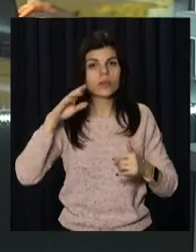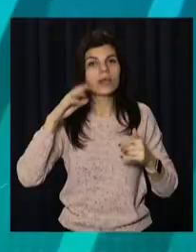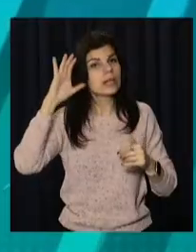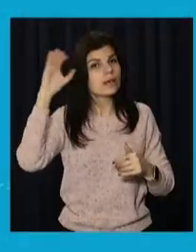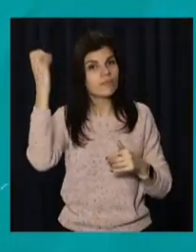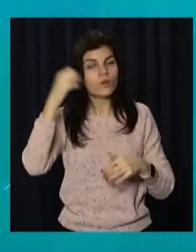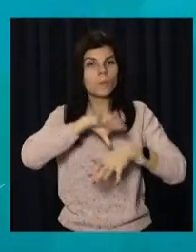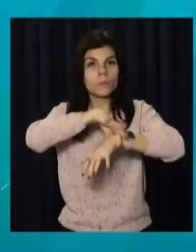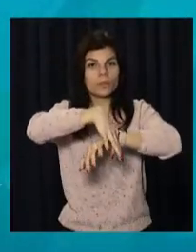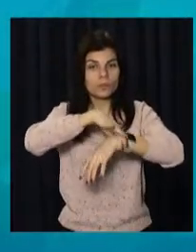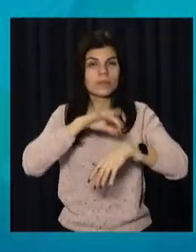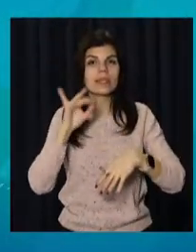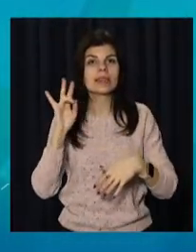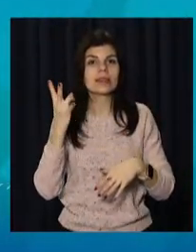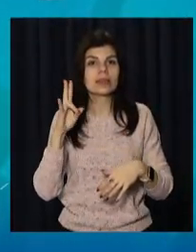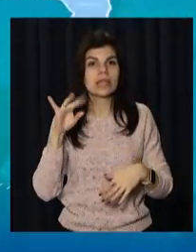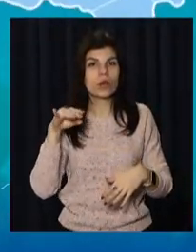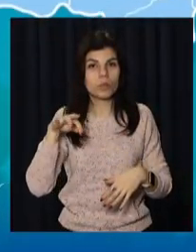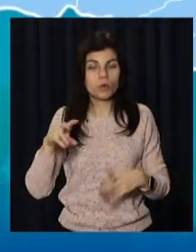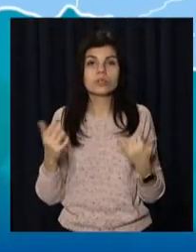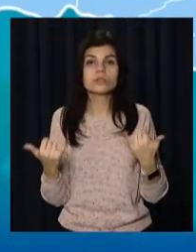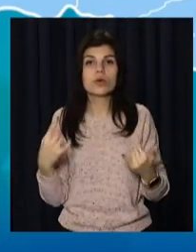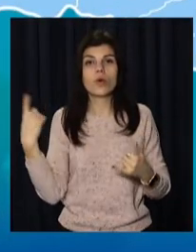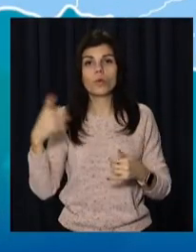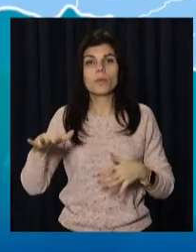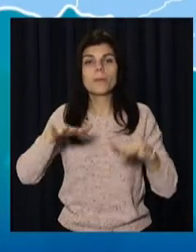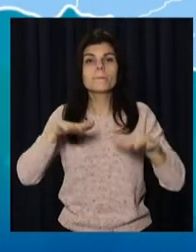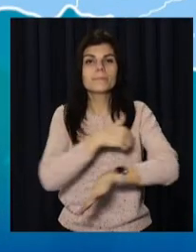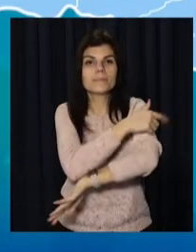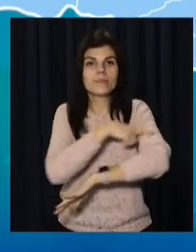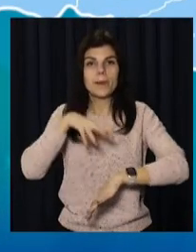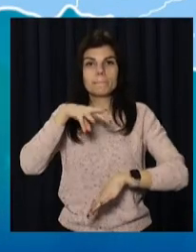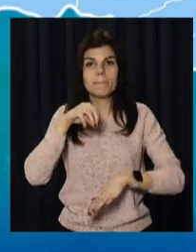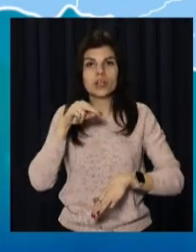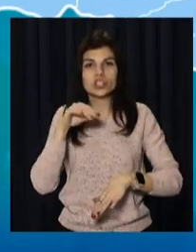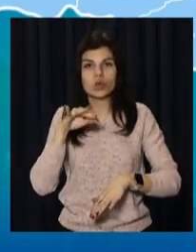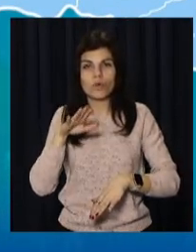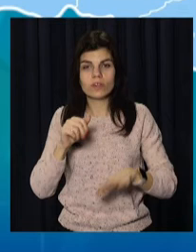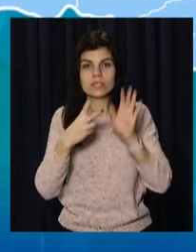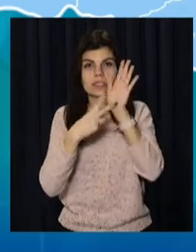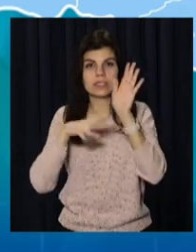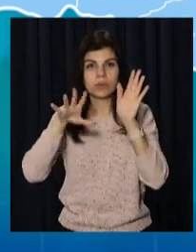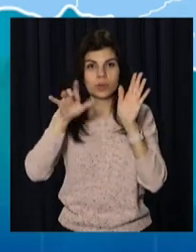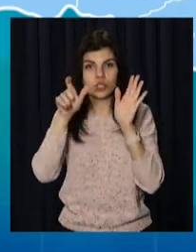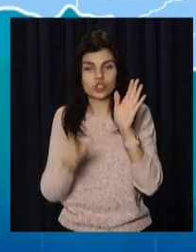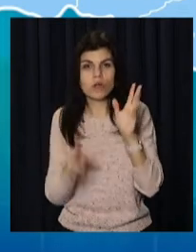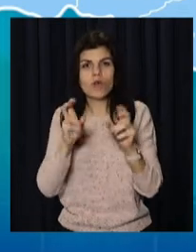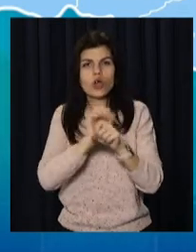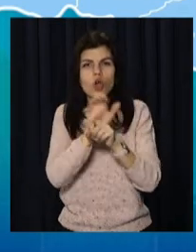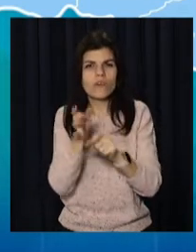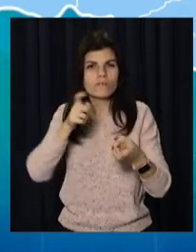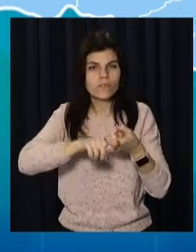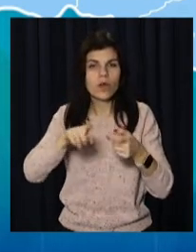Кривому Розі, Павлограді та Нікополі. Зараз в обласній лікарні Мечникова в ковід-стаціонарі 75 пацієнтів,